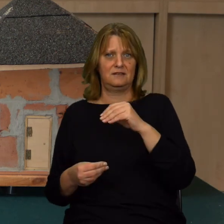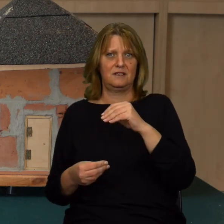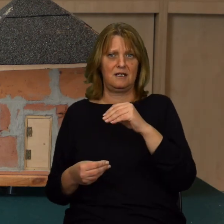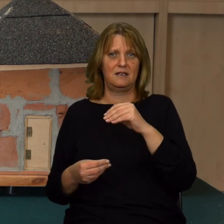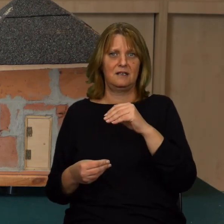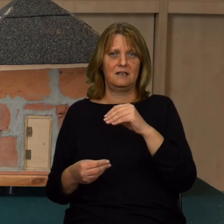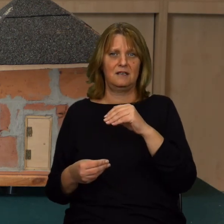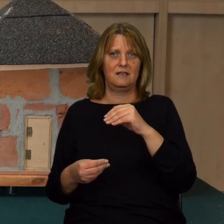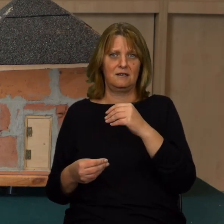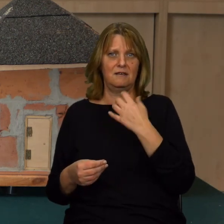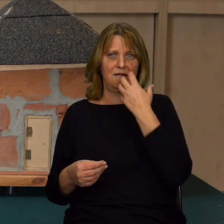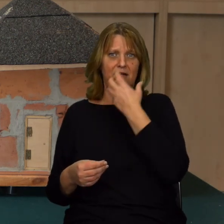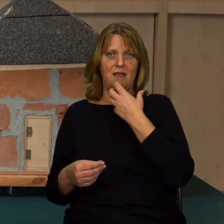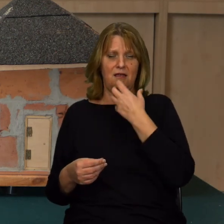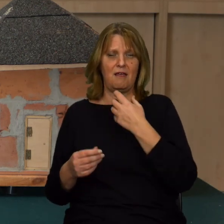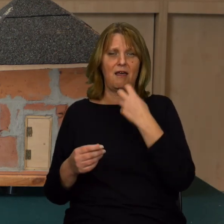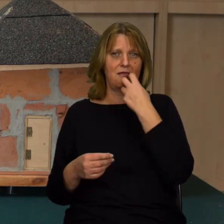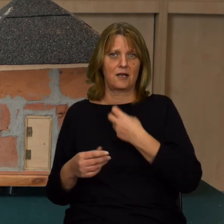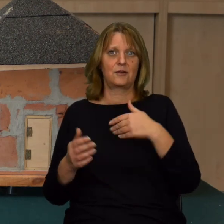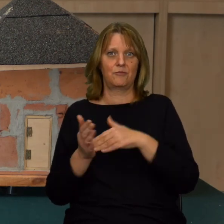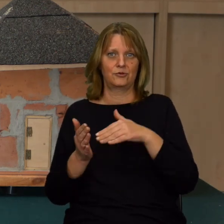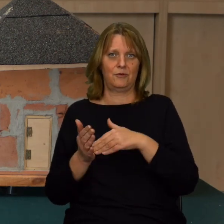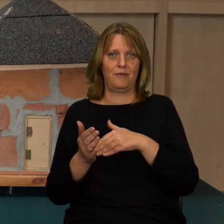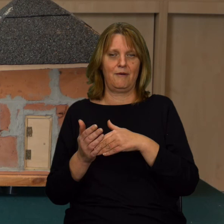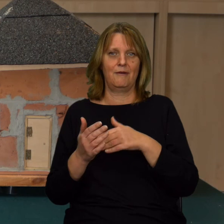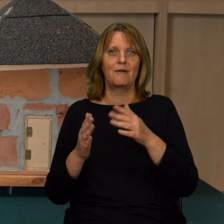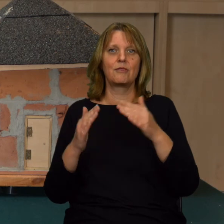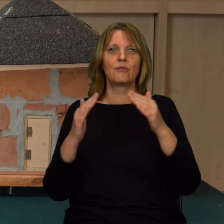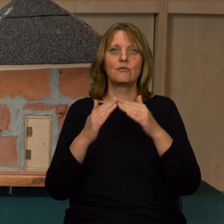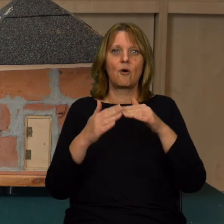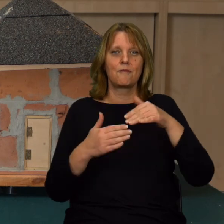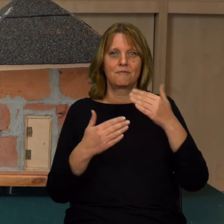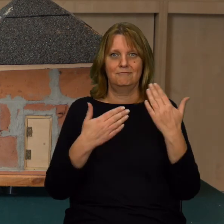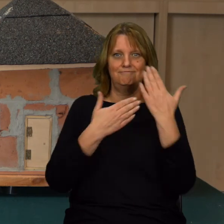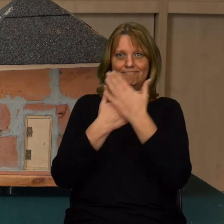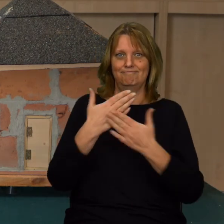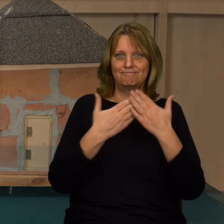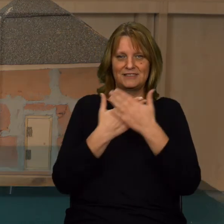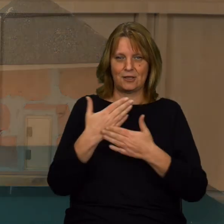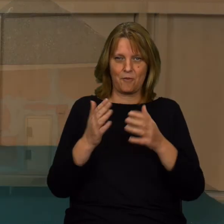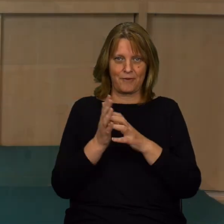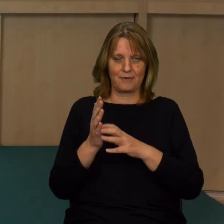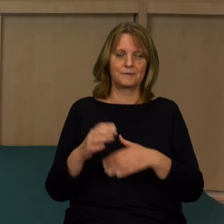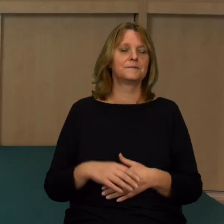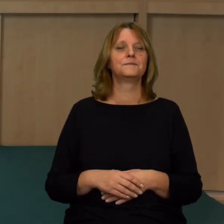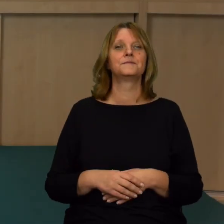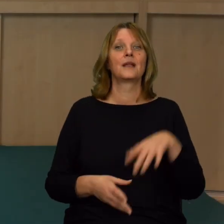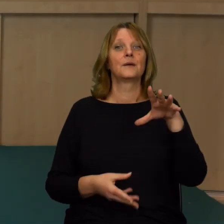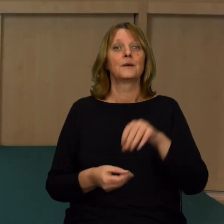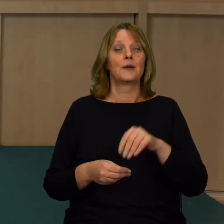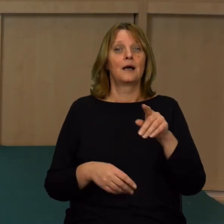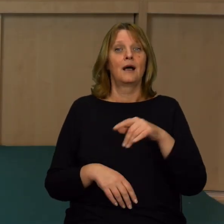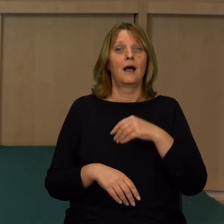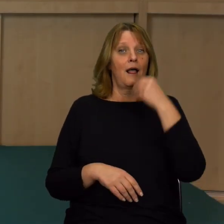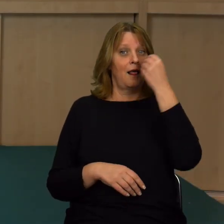potrzebował domek, który ma przeprowadzoną termomodernizację. Domek ocieplony styropianem. Podsumowując